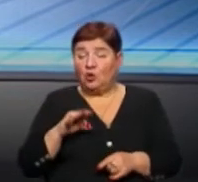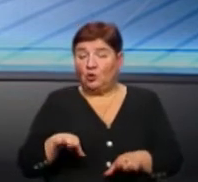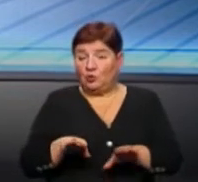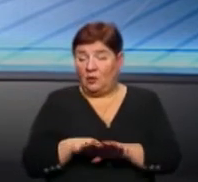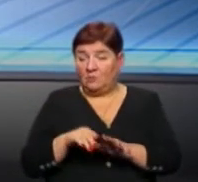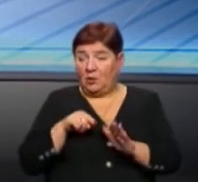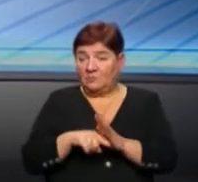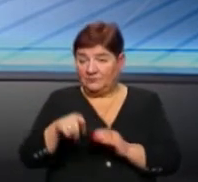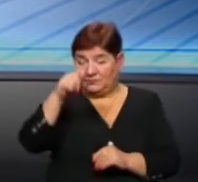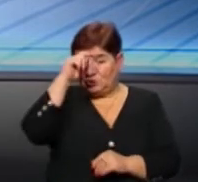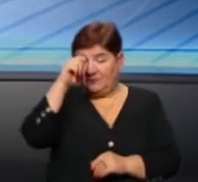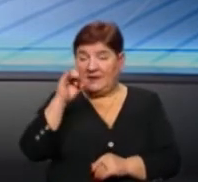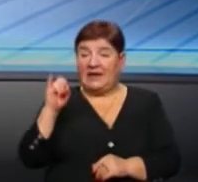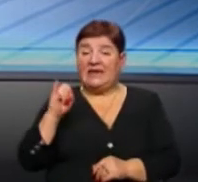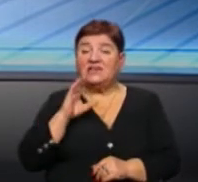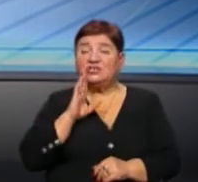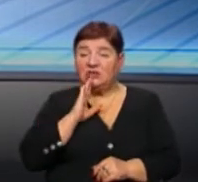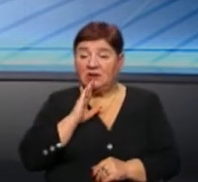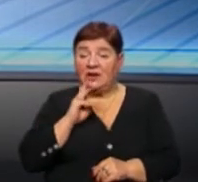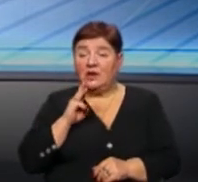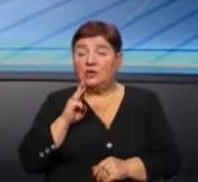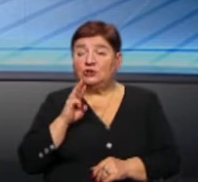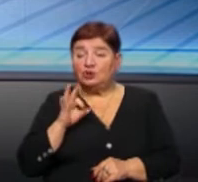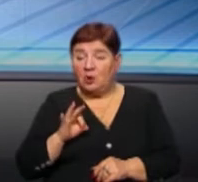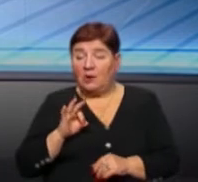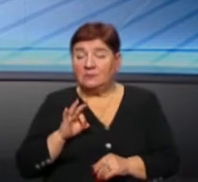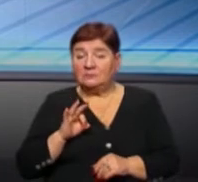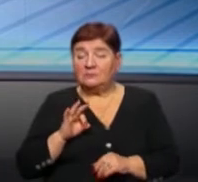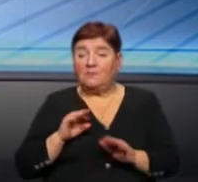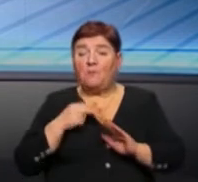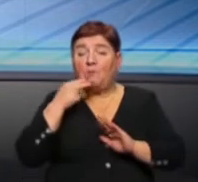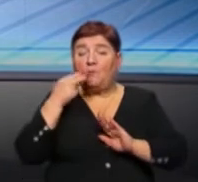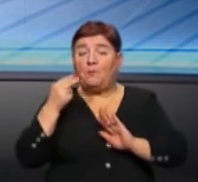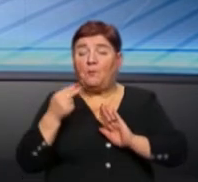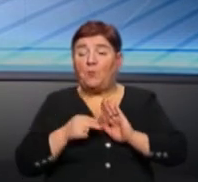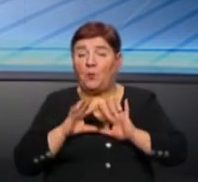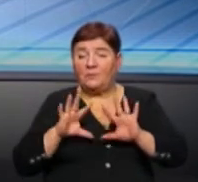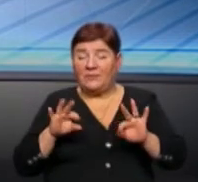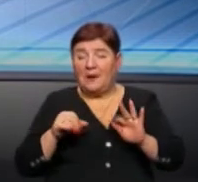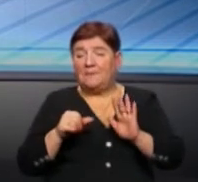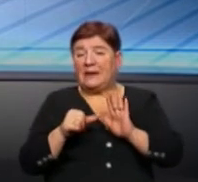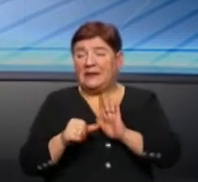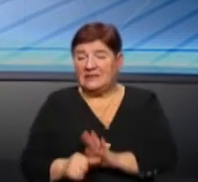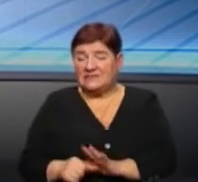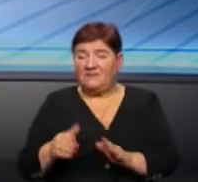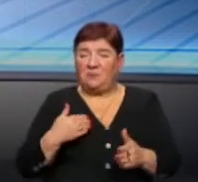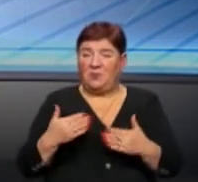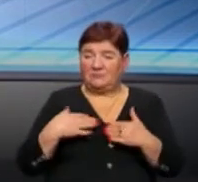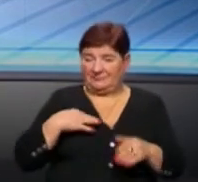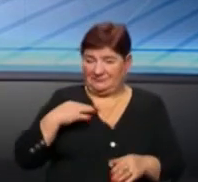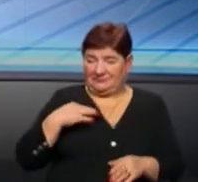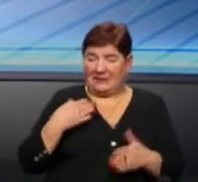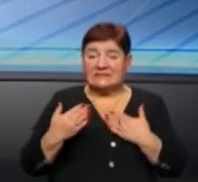стереотипності ролі чоловіка та жінки, що пропагує принизливе чи зневажливе